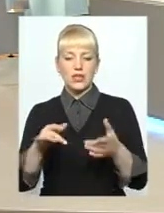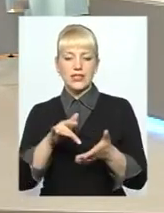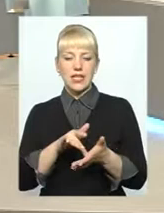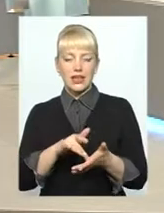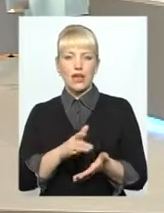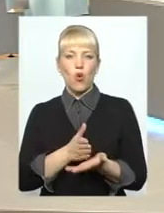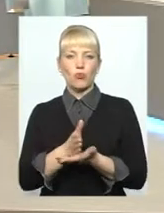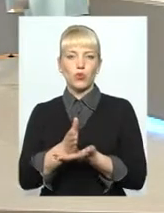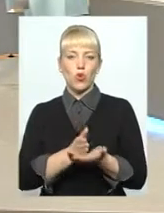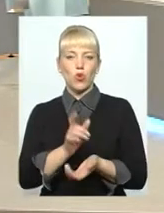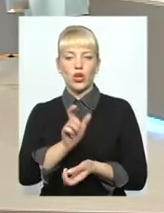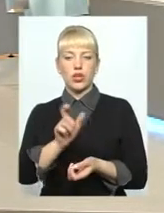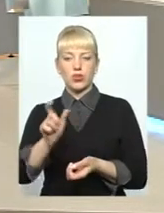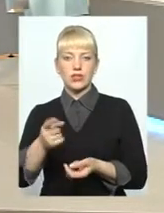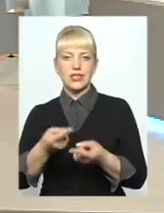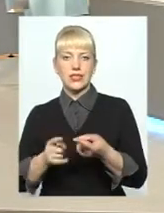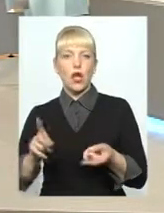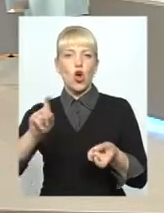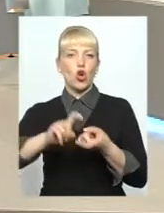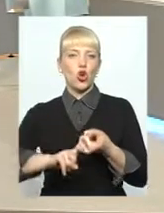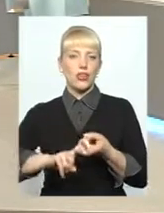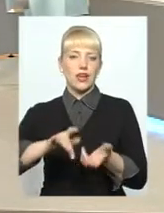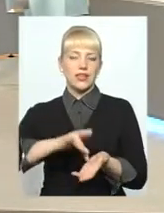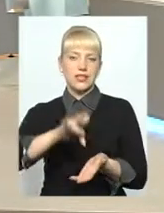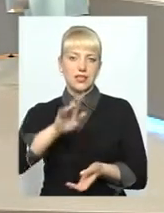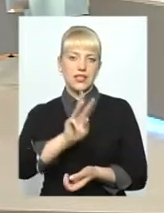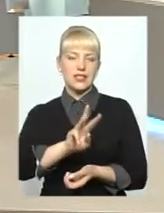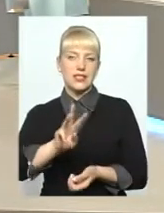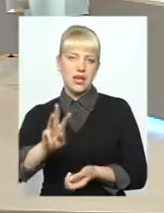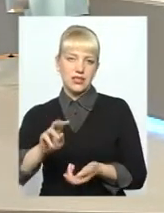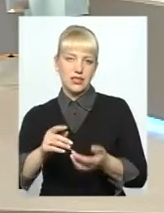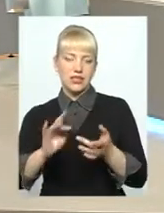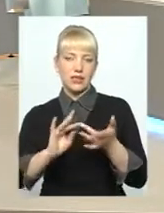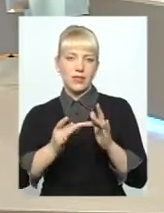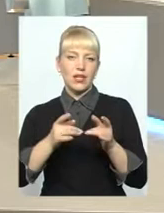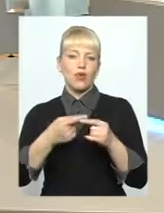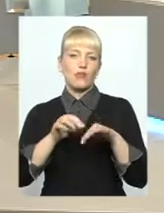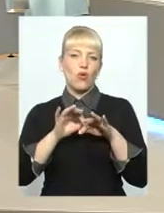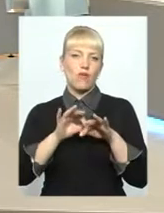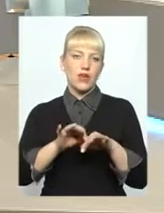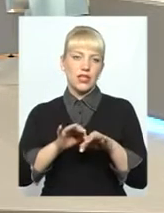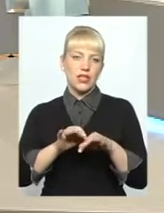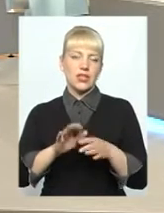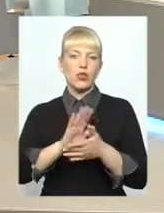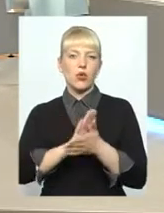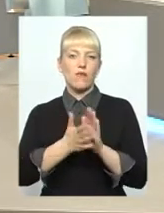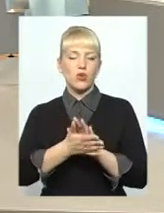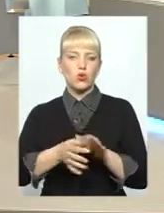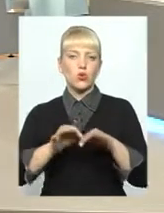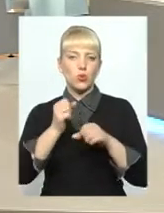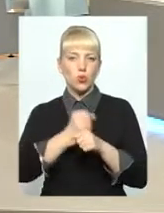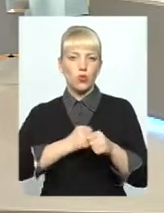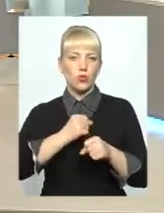клієнтів, контакт-центрів, сайтів, проведення претензійної, призовної та договорної роботи,